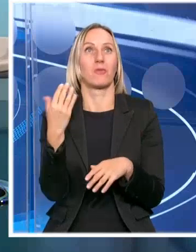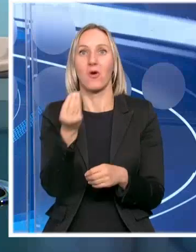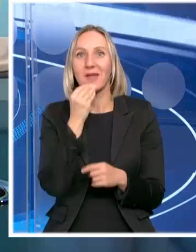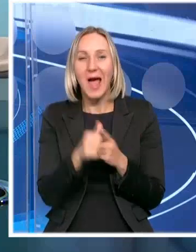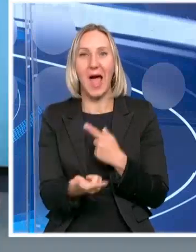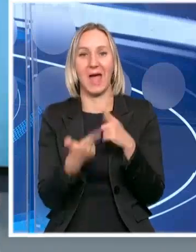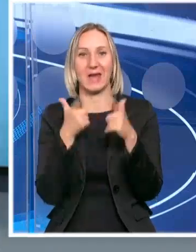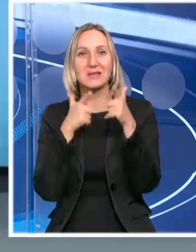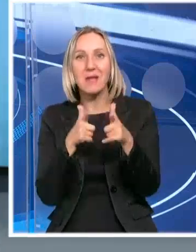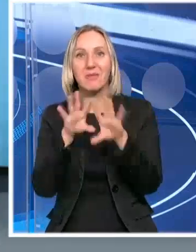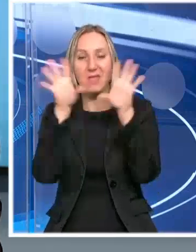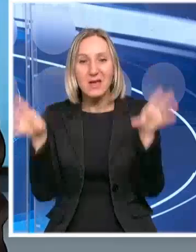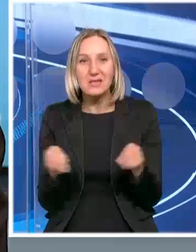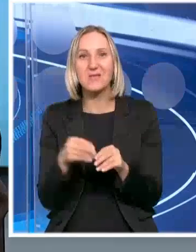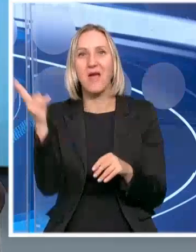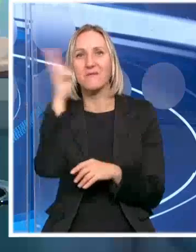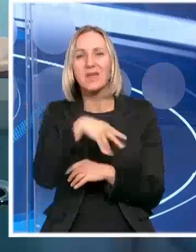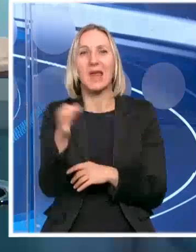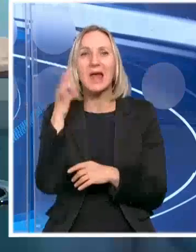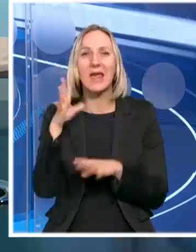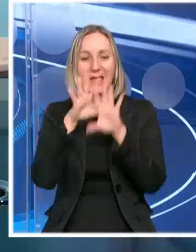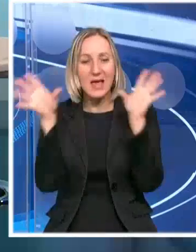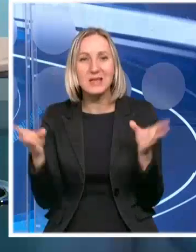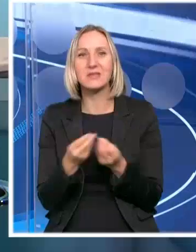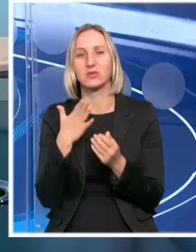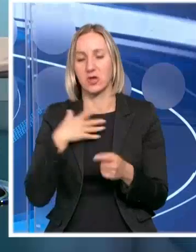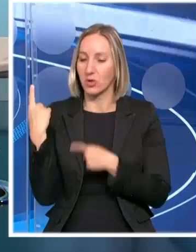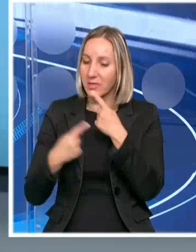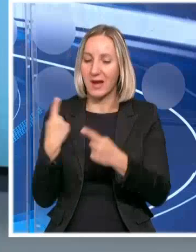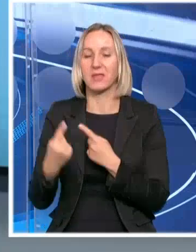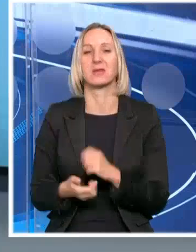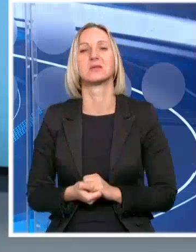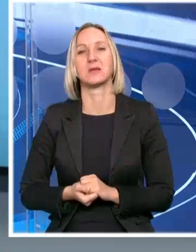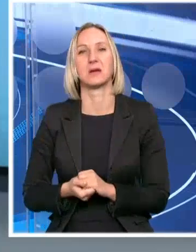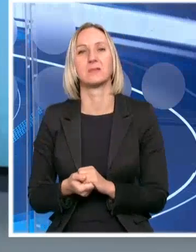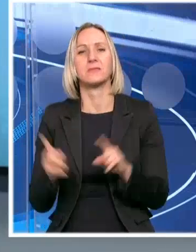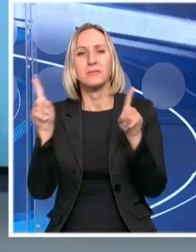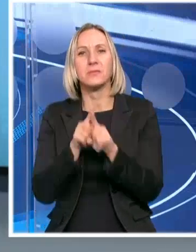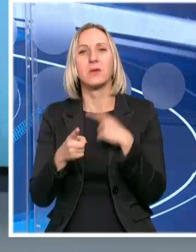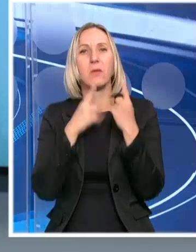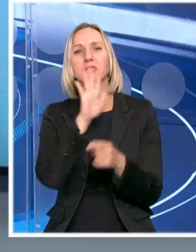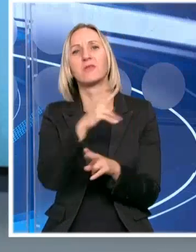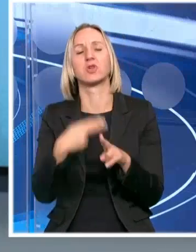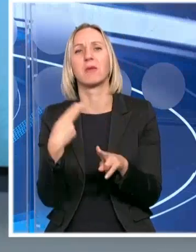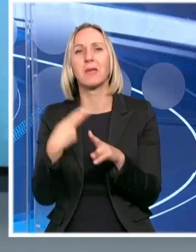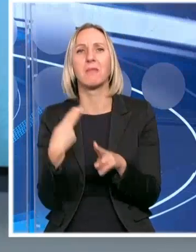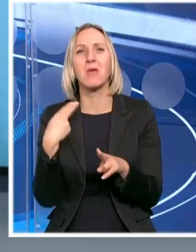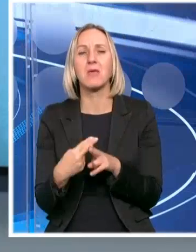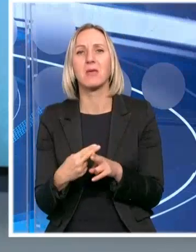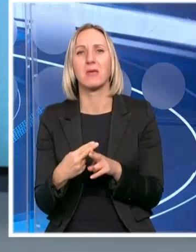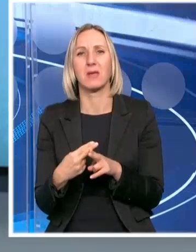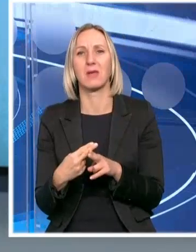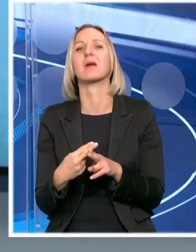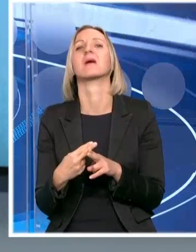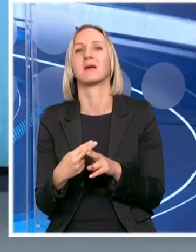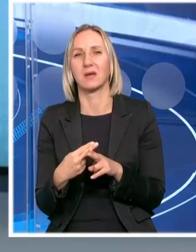količinu vina, rakije i svega onoga što je u našoj tradici. Za kraj moram da uspitam. Stalno se spominje vaše ime proteklih meseci. Možda